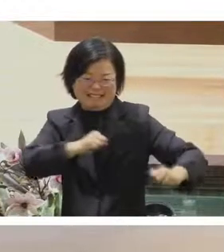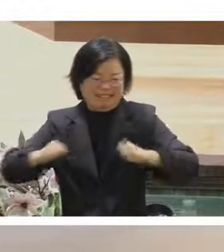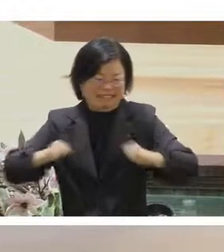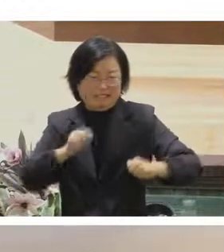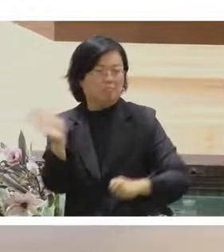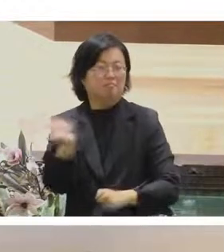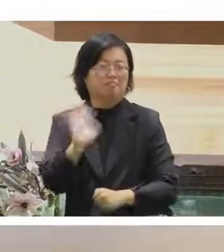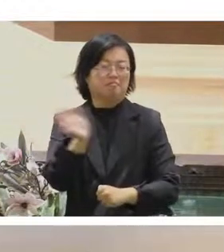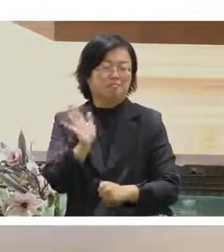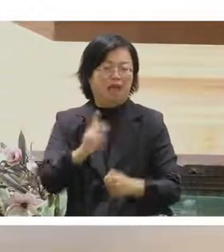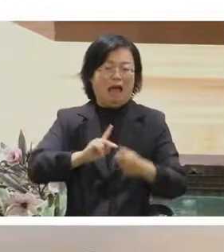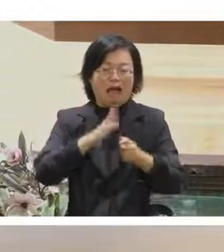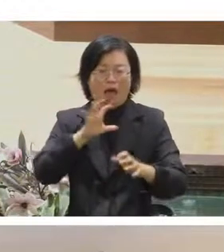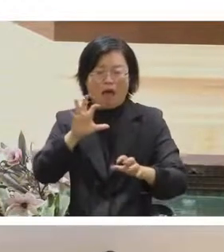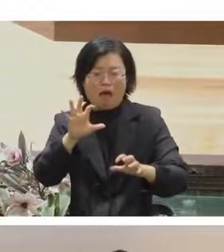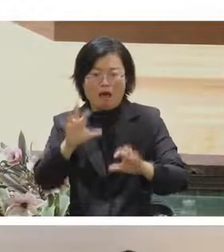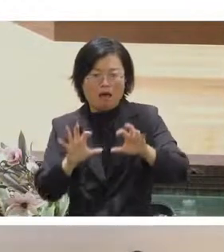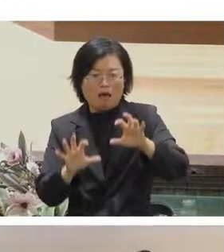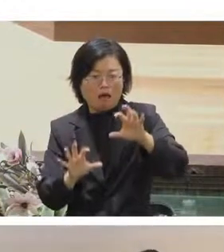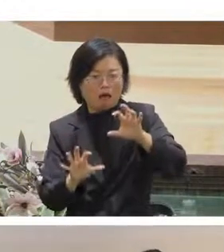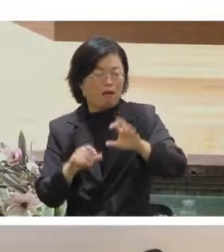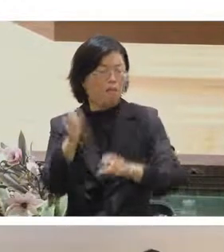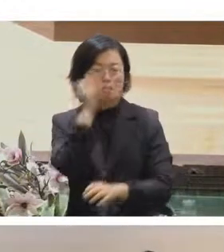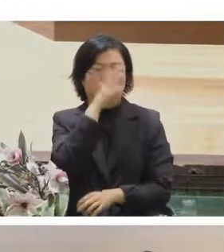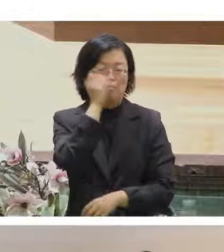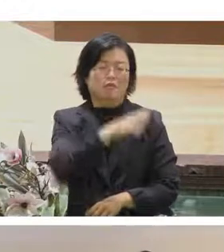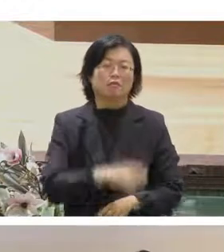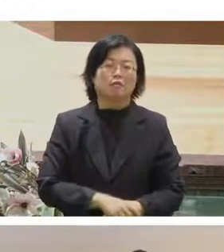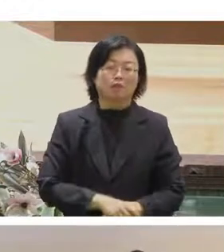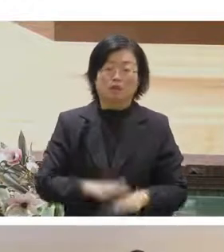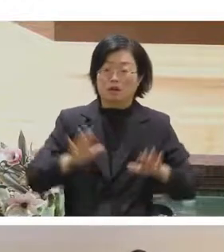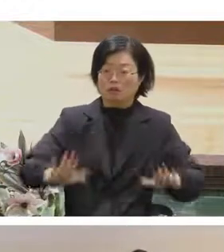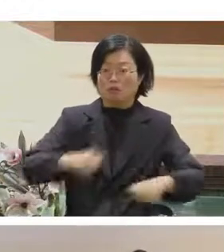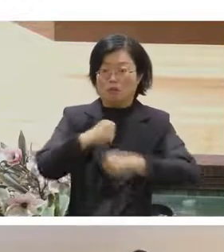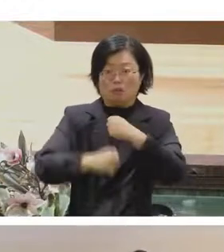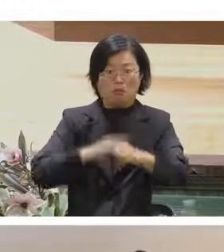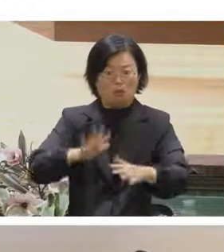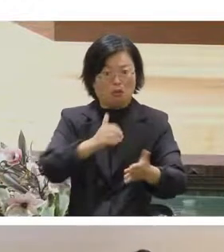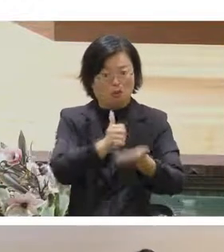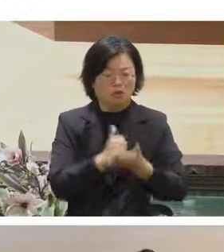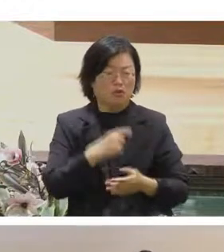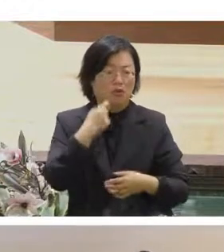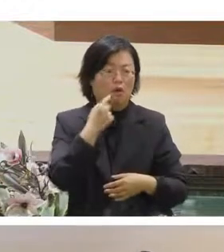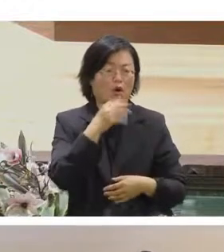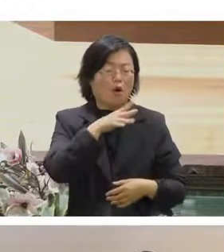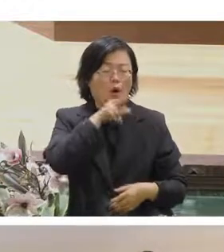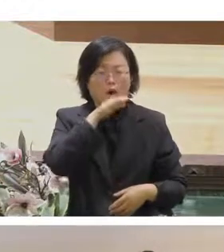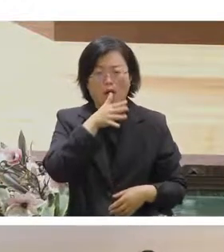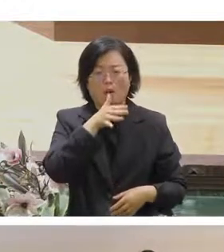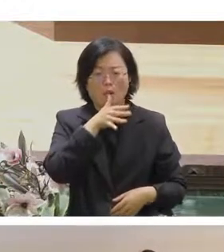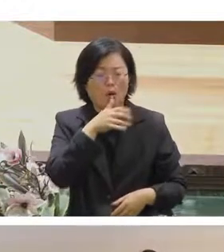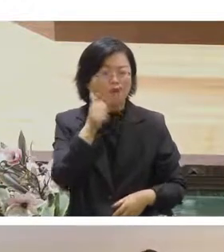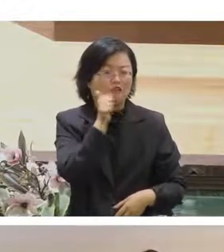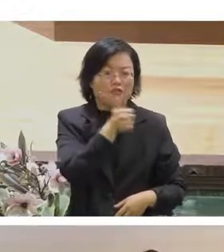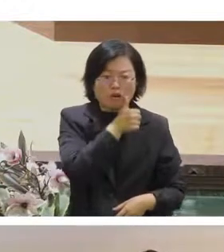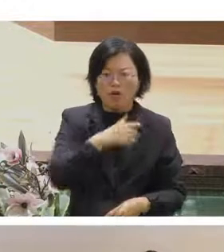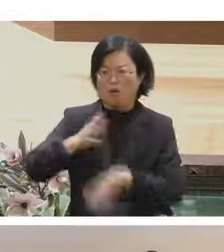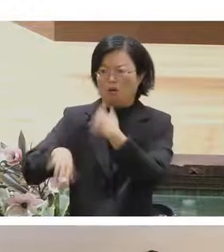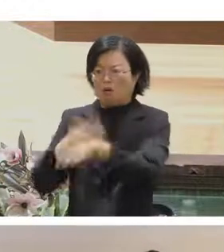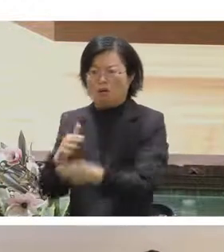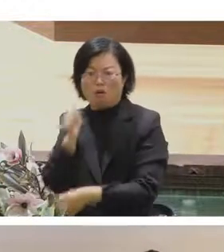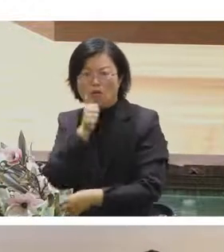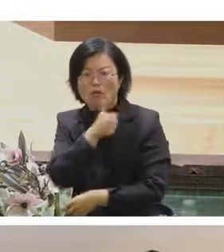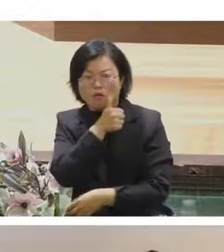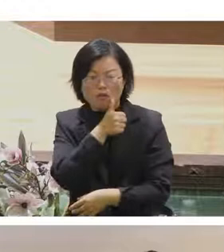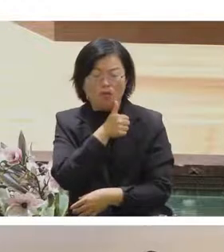慢或者是lag等等的狀況那像今天的活動我們還有手語老師還有口译人員同步在做進行讓跨